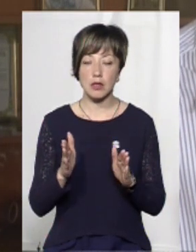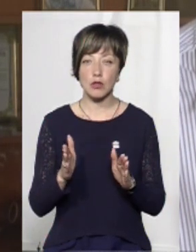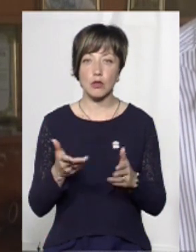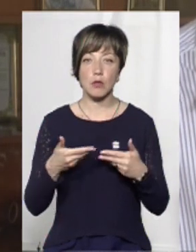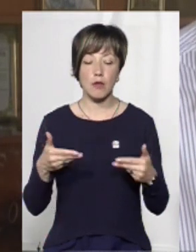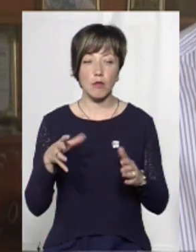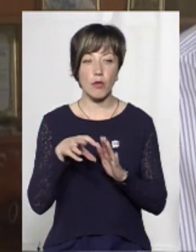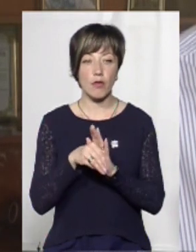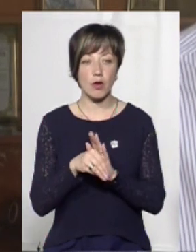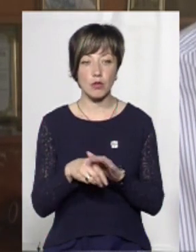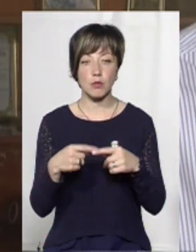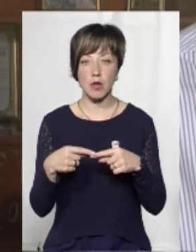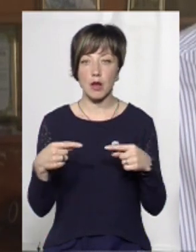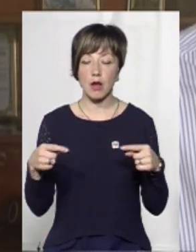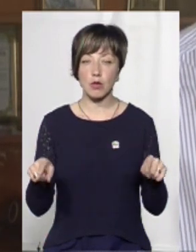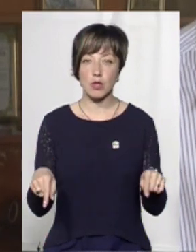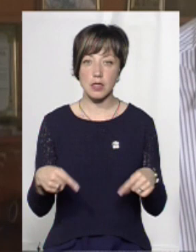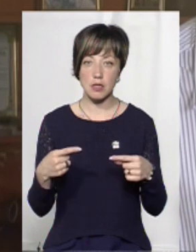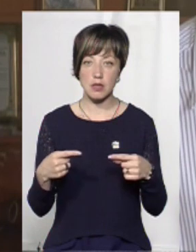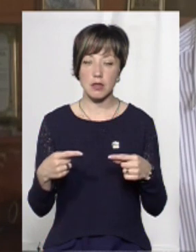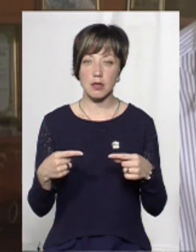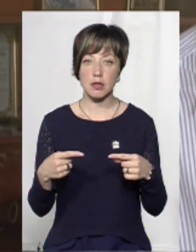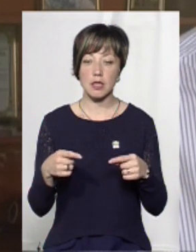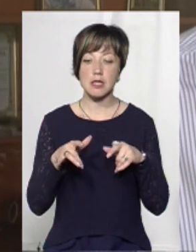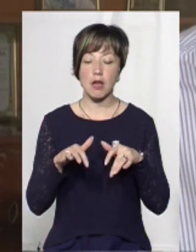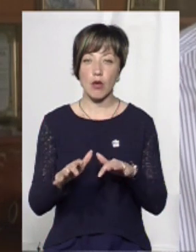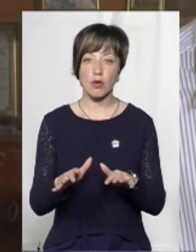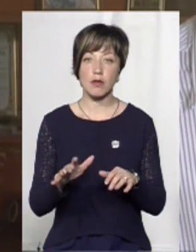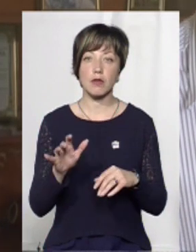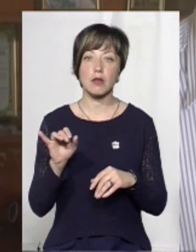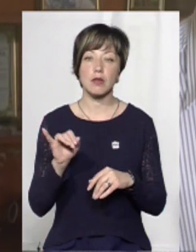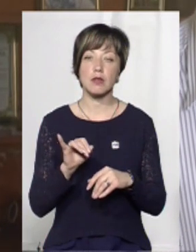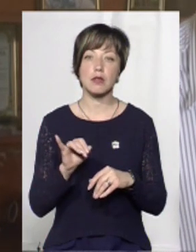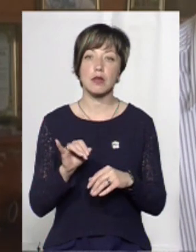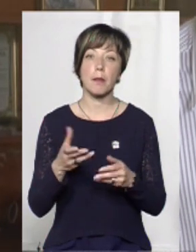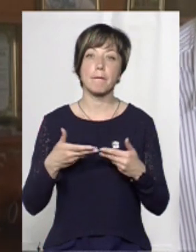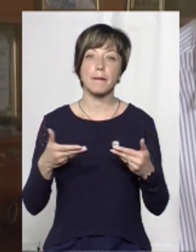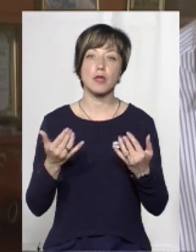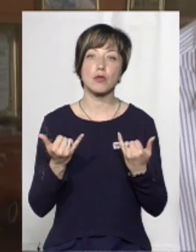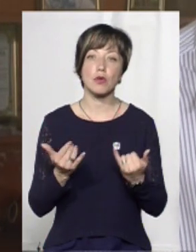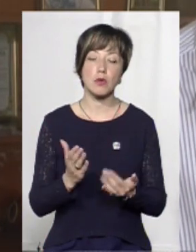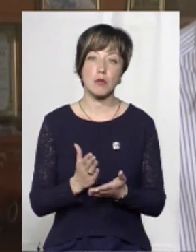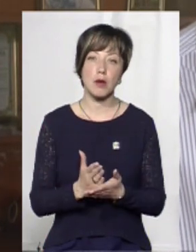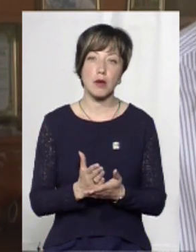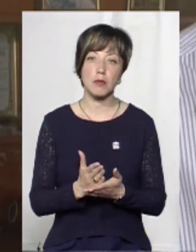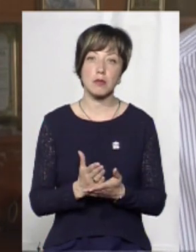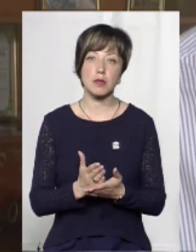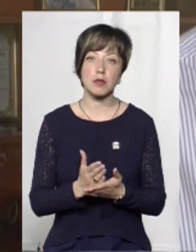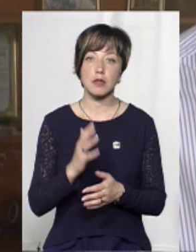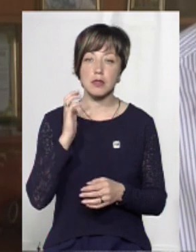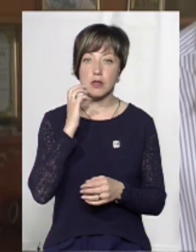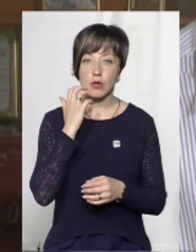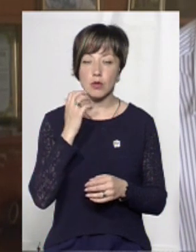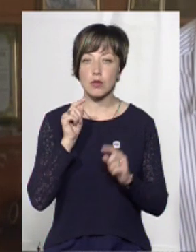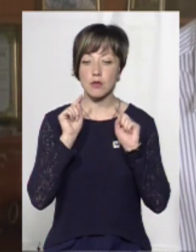впроваджуємо цілий ряд організаційних заходів. Ми сьогодні маємо досить серйозно